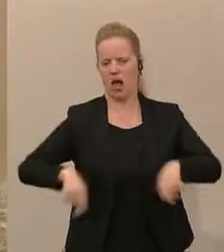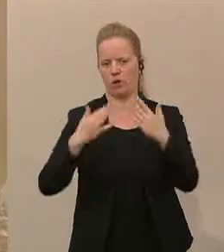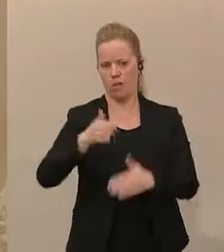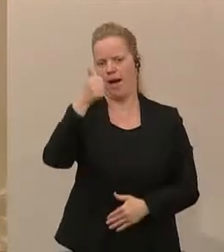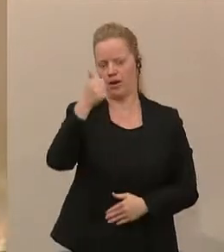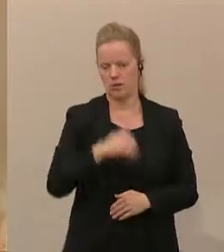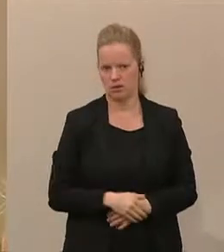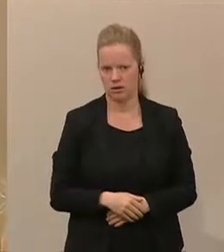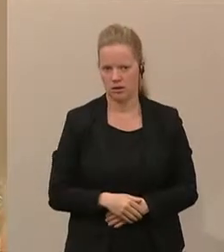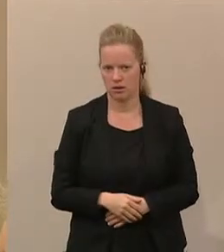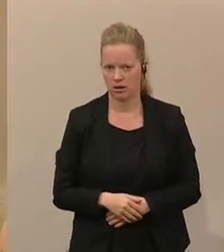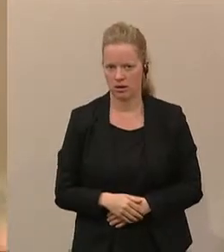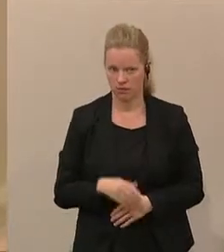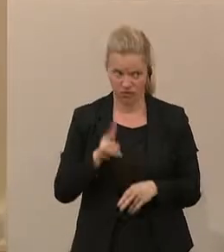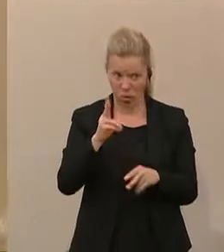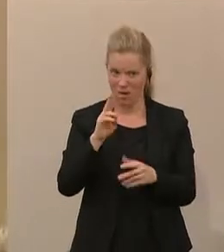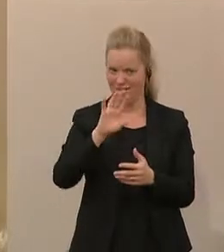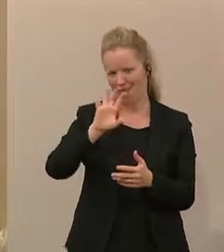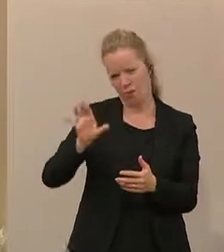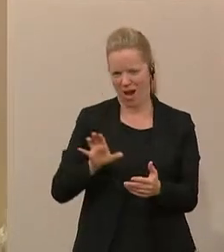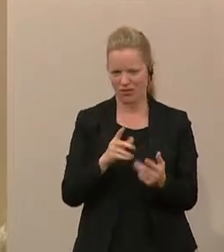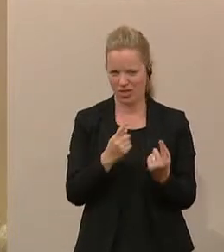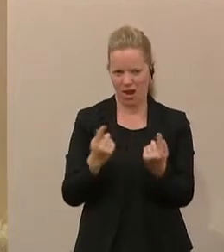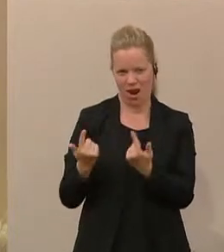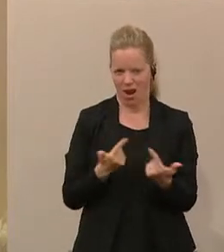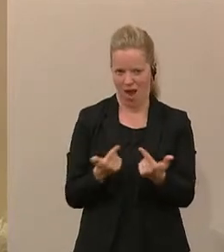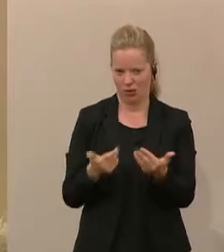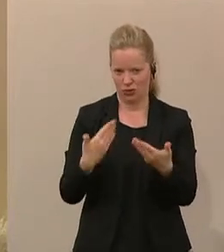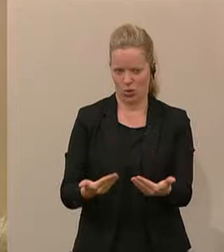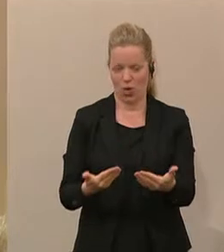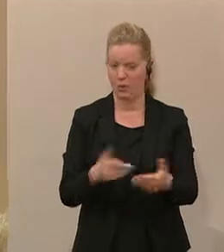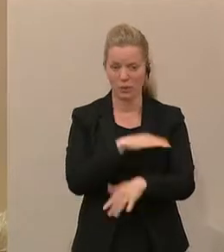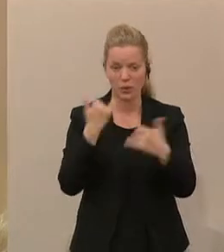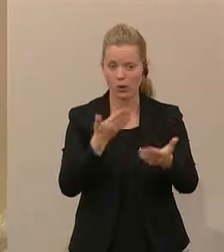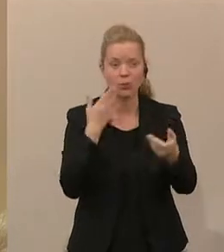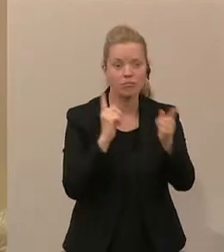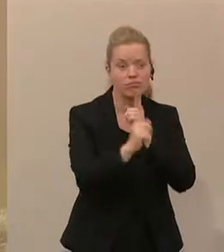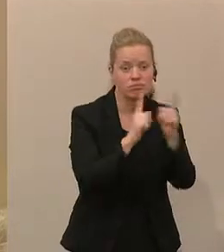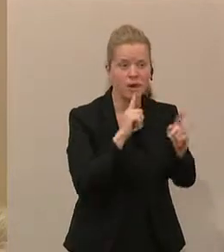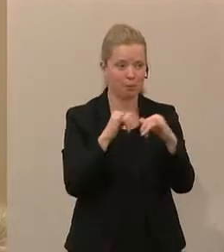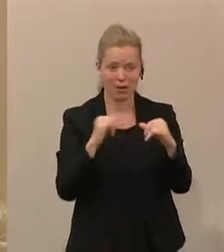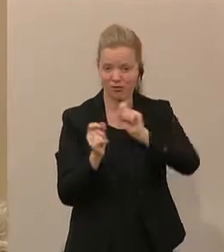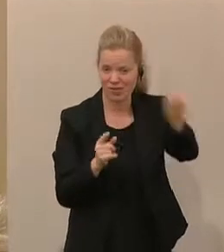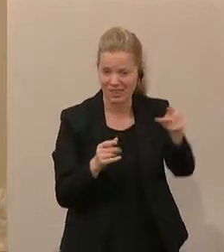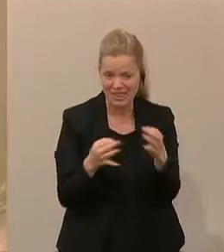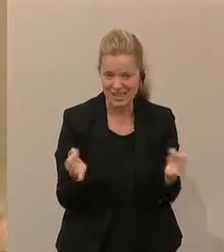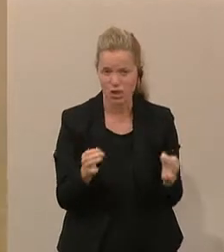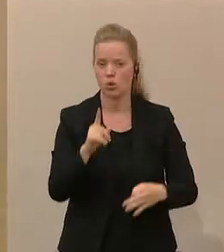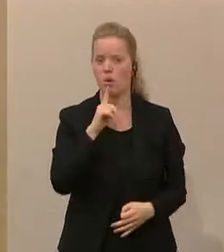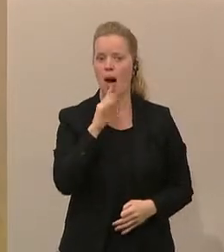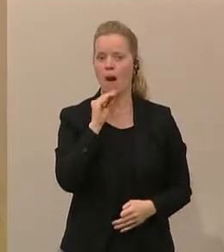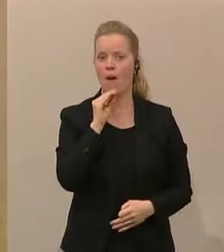aufgrund unserer geografischen Lage. Bis heute hat er das Gespräch nicht geführt, er hat keinen Brief geschrieben, gar nichts. Es war ein reines